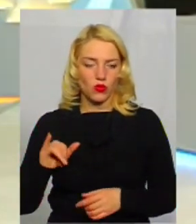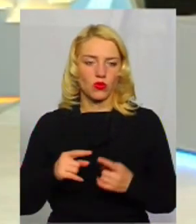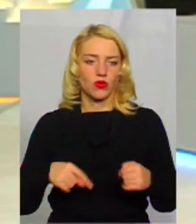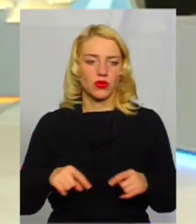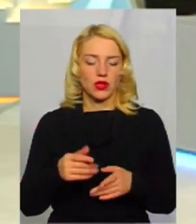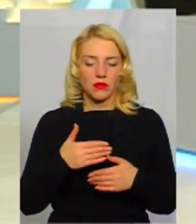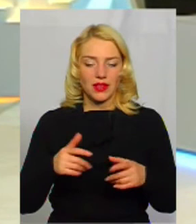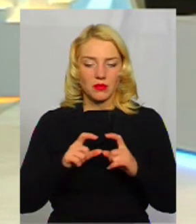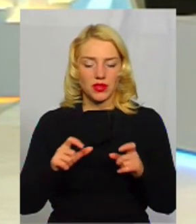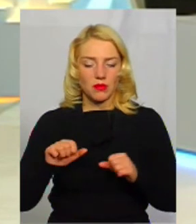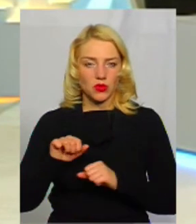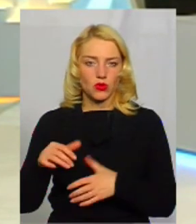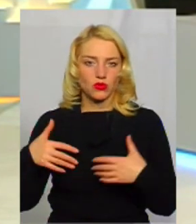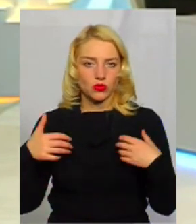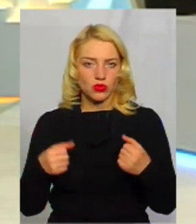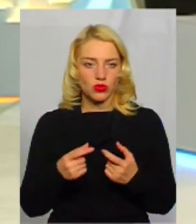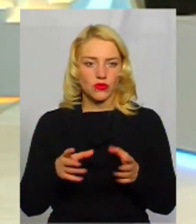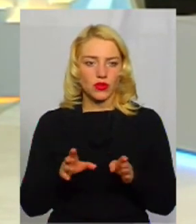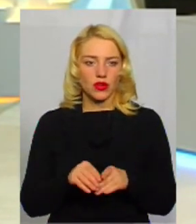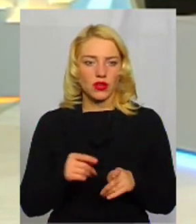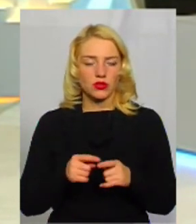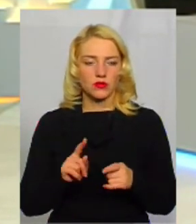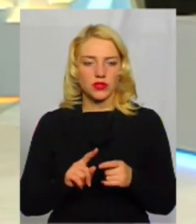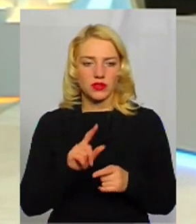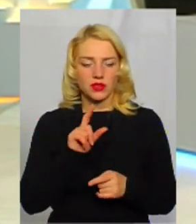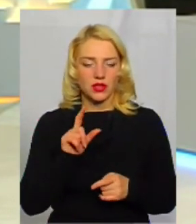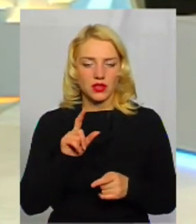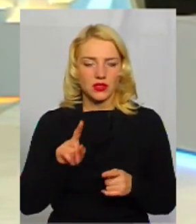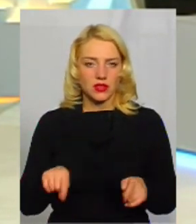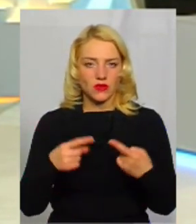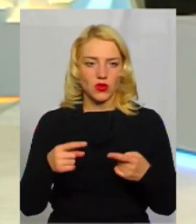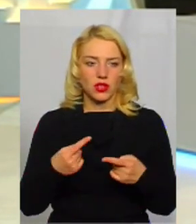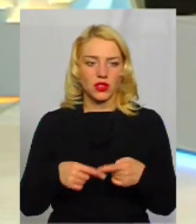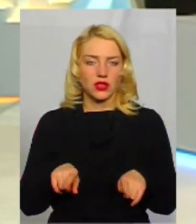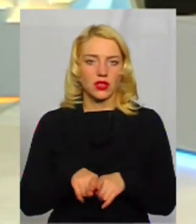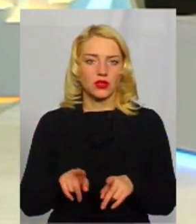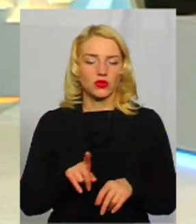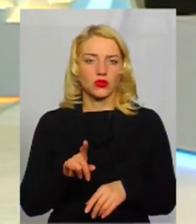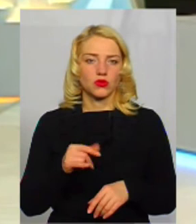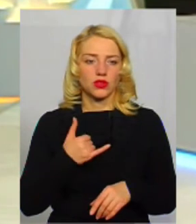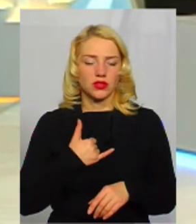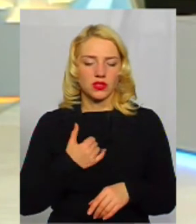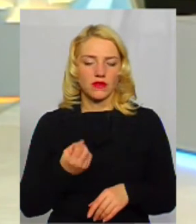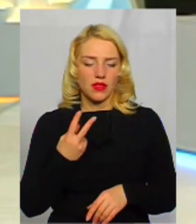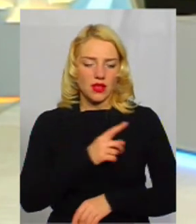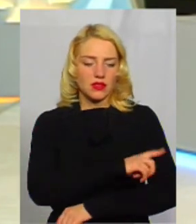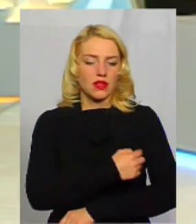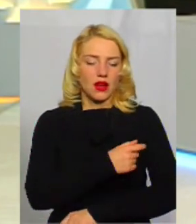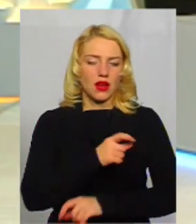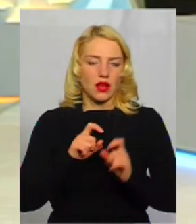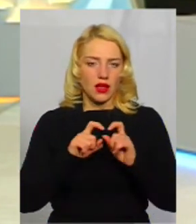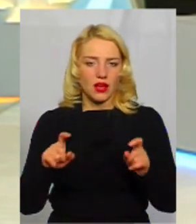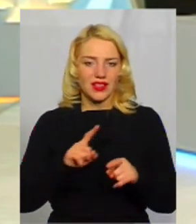охорони здоров'я і разом з госпітальними радами створили так, що в нас 12 лікарень інтенсивного лікування.